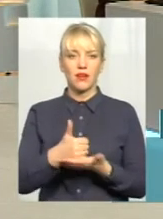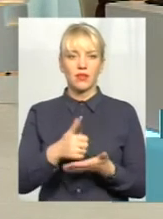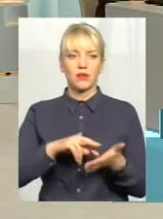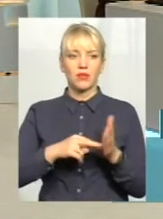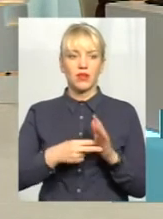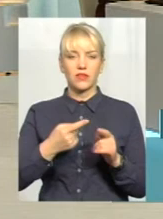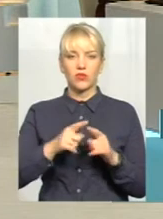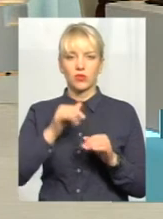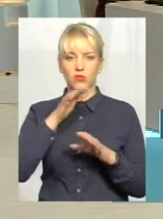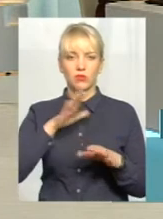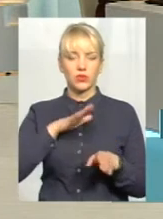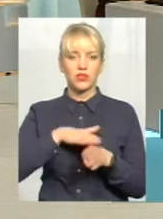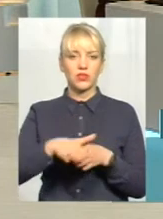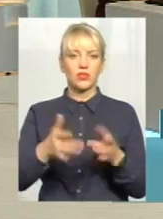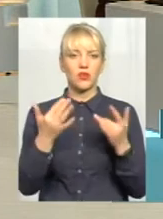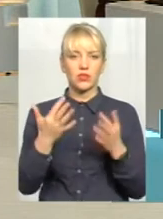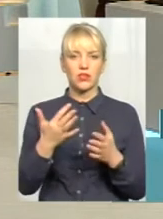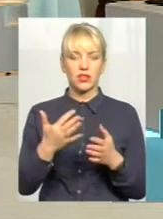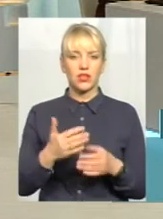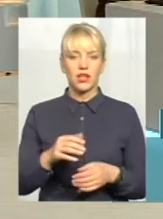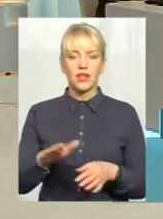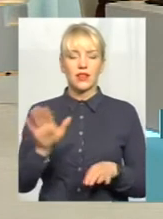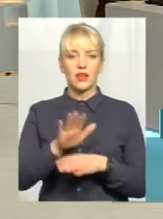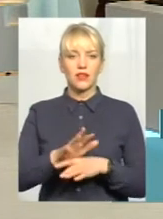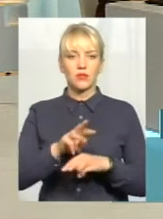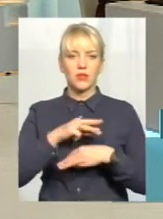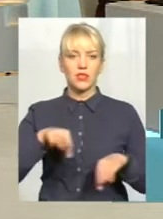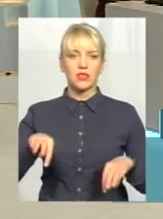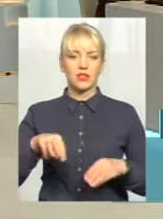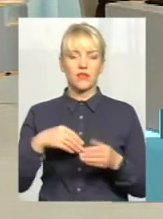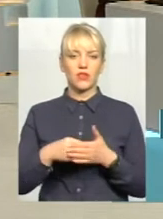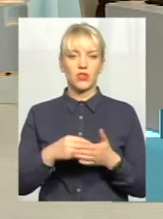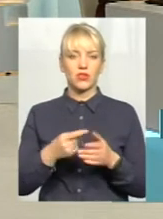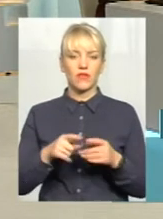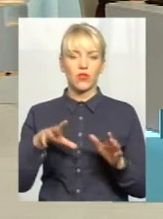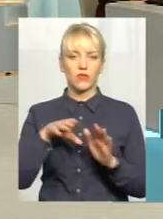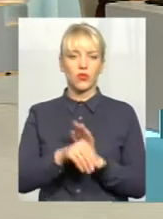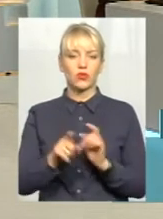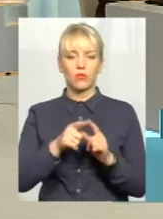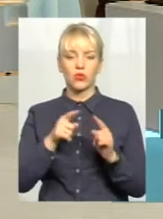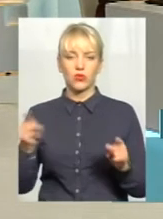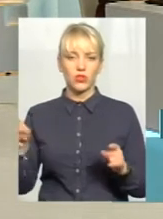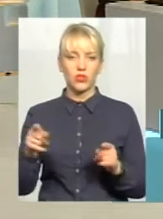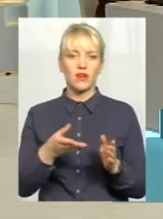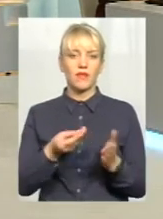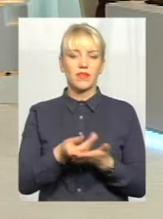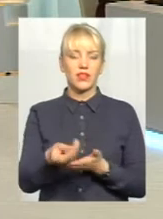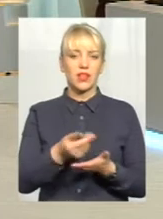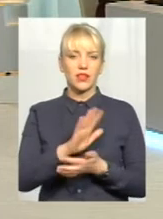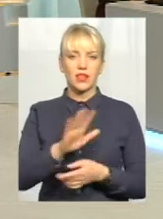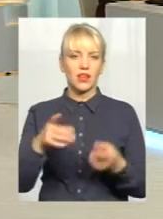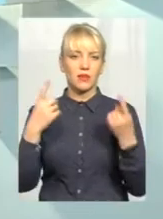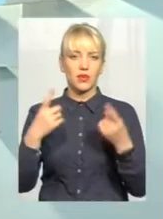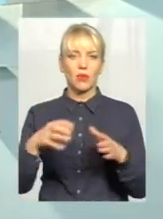воно не може бути здійснено, оскільки наказом Міністерства фінансів це відноситься до поточних видатків, а не капітальних. Постанова